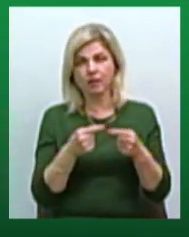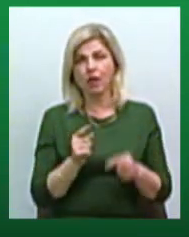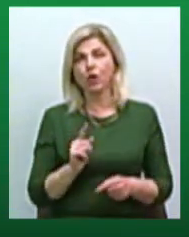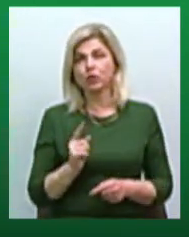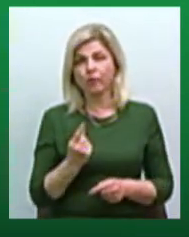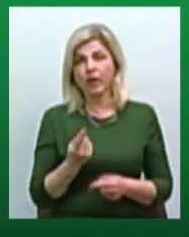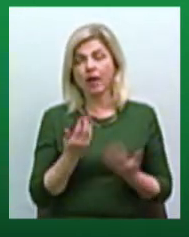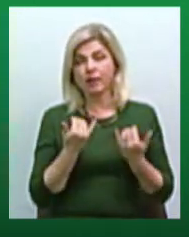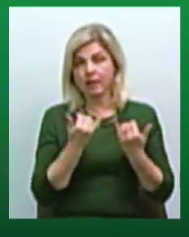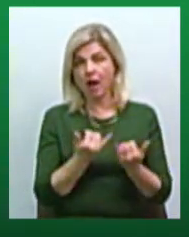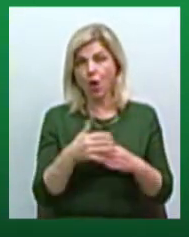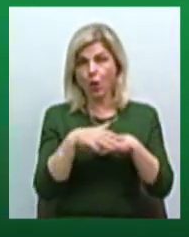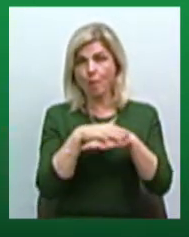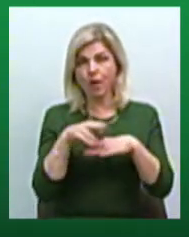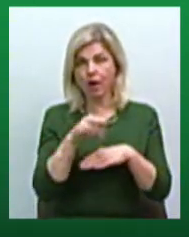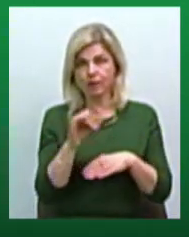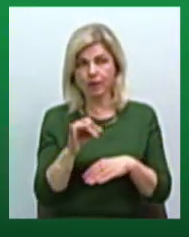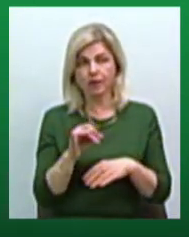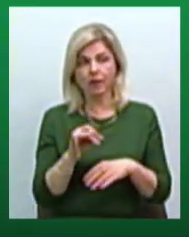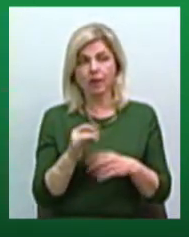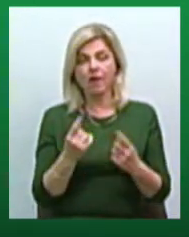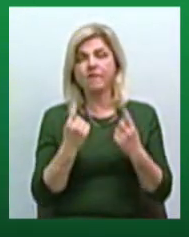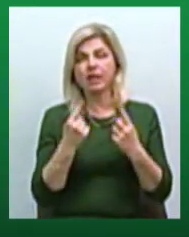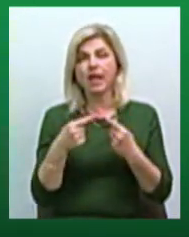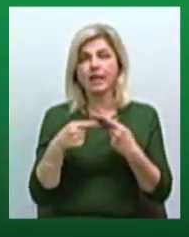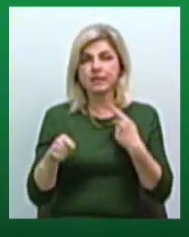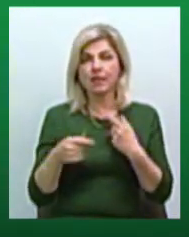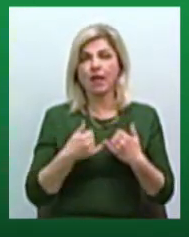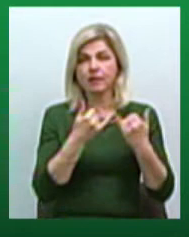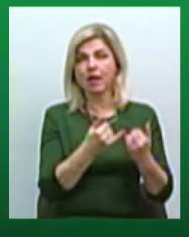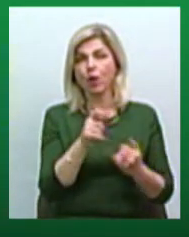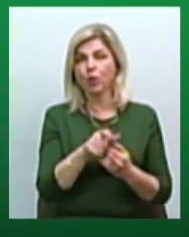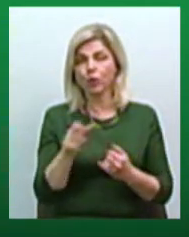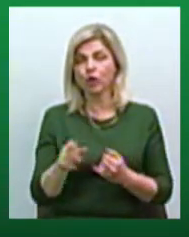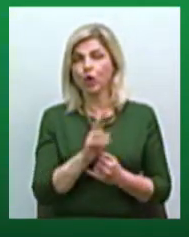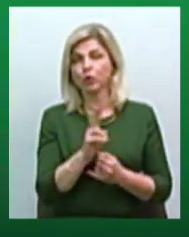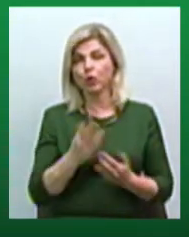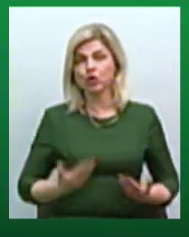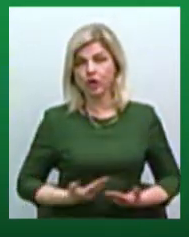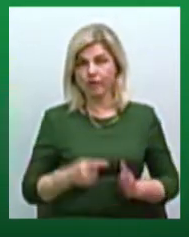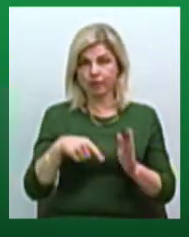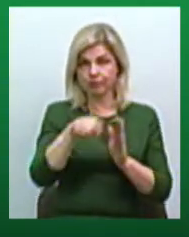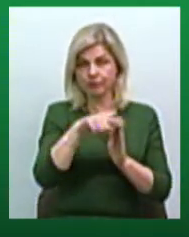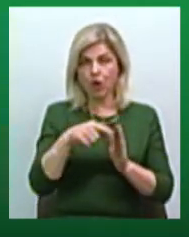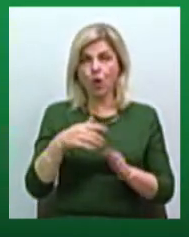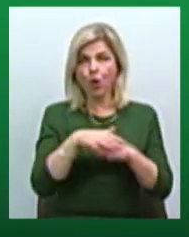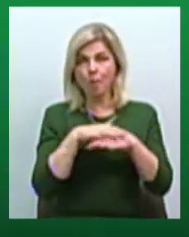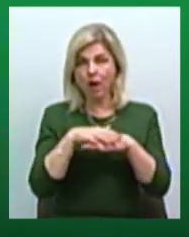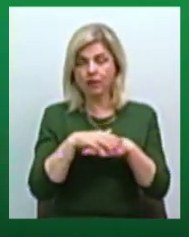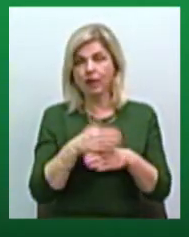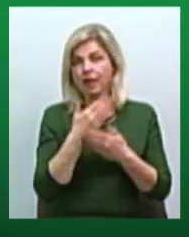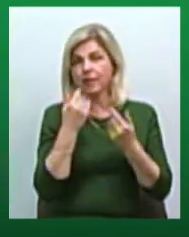для громади великої різниці для людей, які живуть на території громади, немає великої різниці, кому